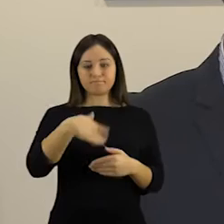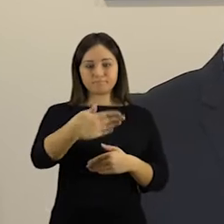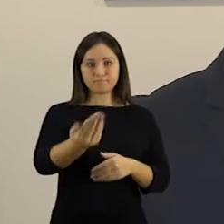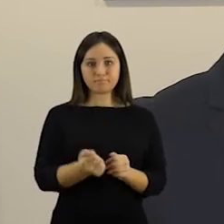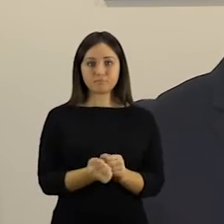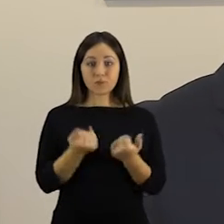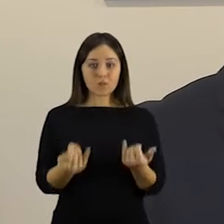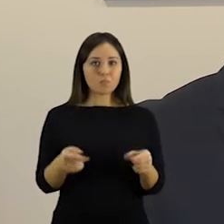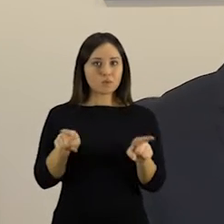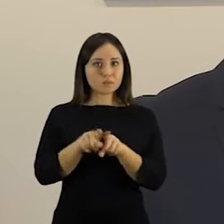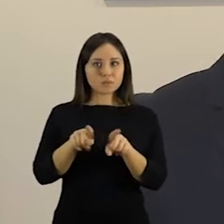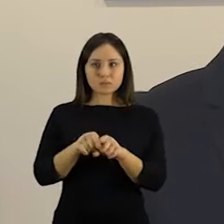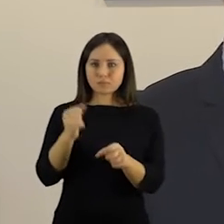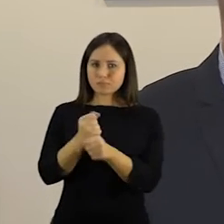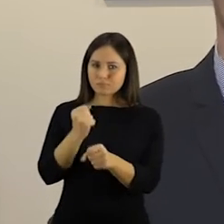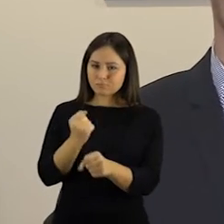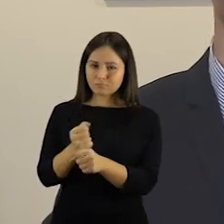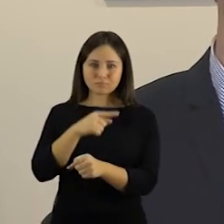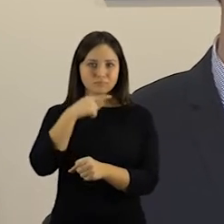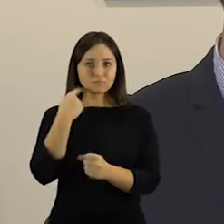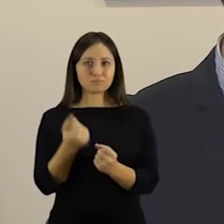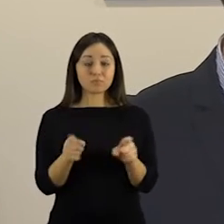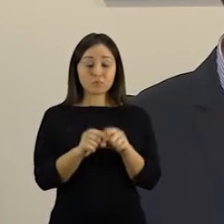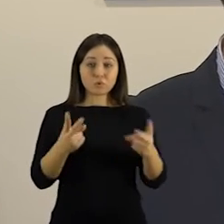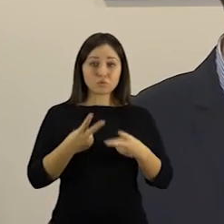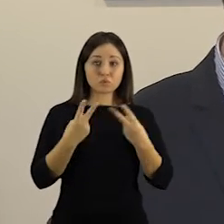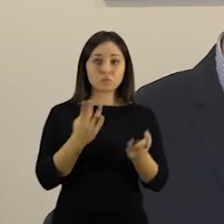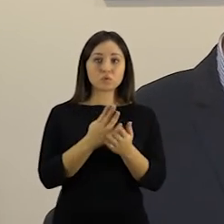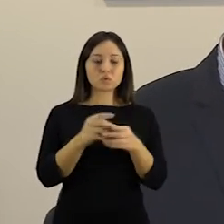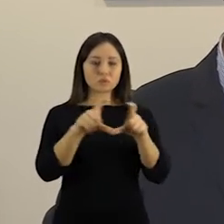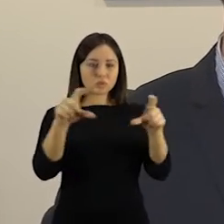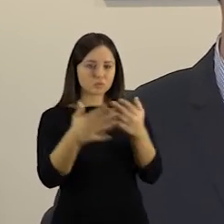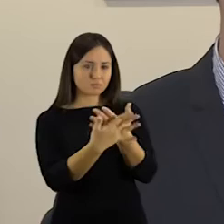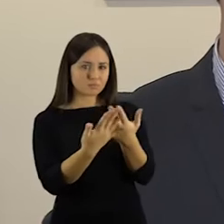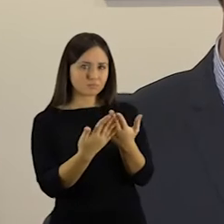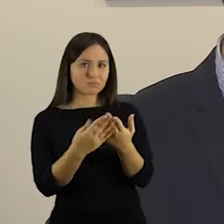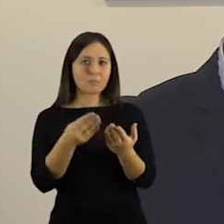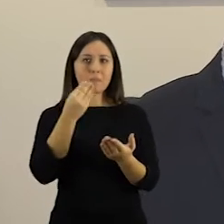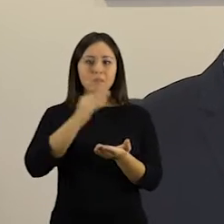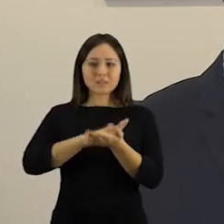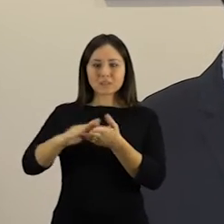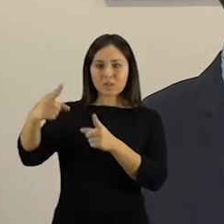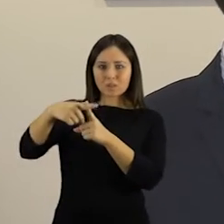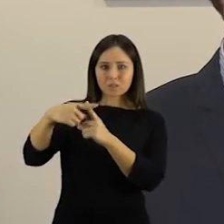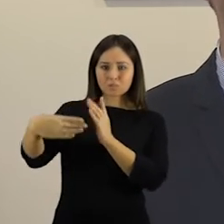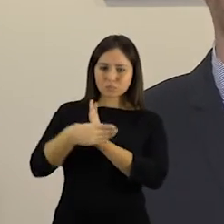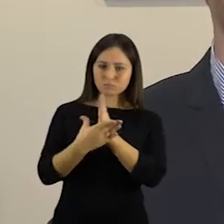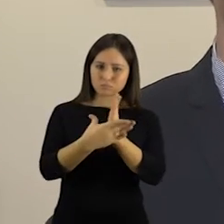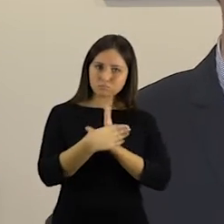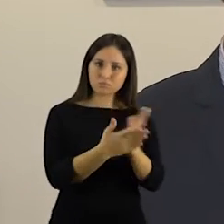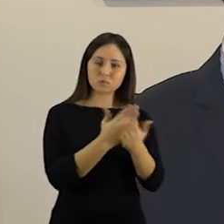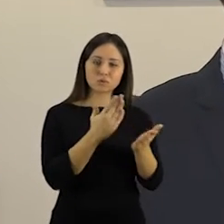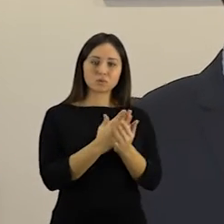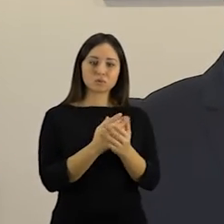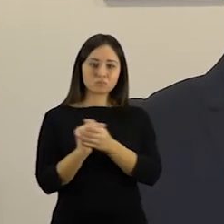kuriuo atveju tikrai daromas didžiulis darbas ir labai malonu, kad vyksta laudus bendradarbiajimas su pačiomis įstaigomis, taip pat